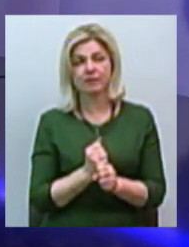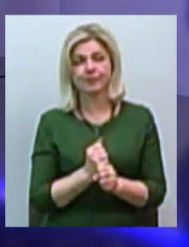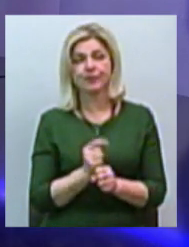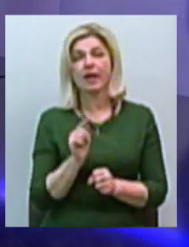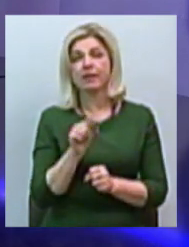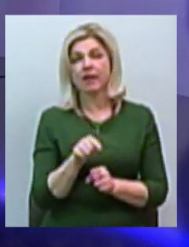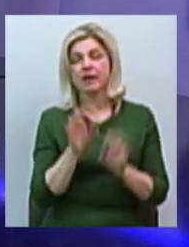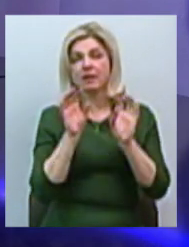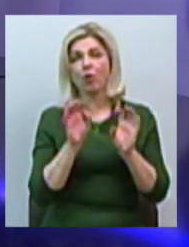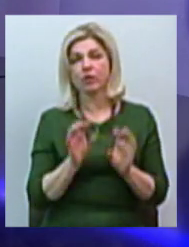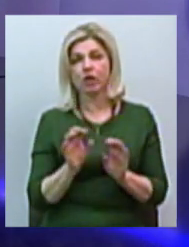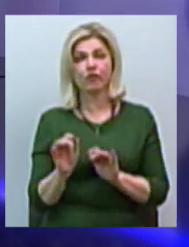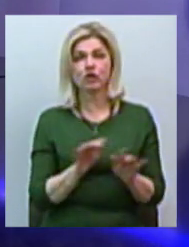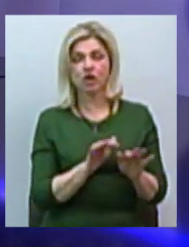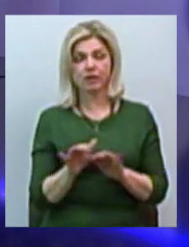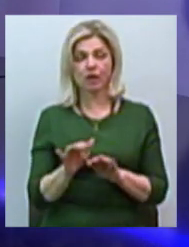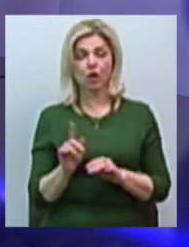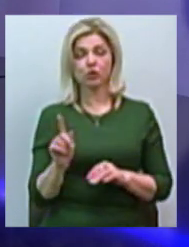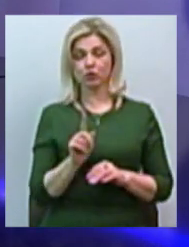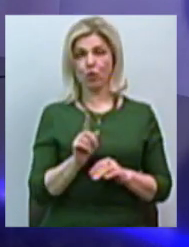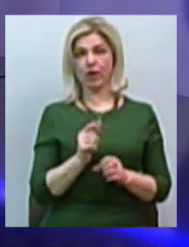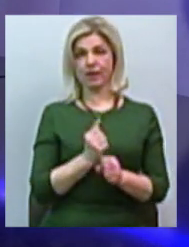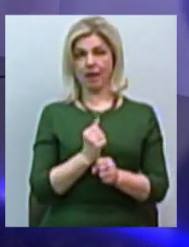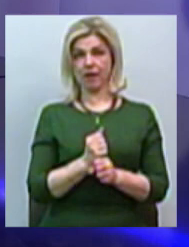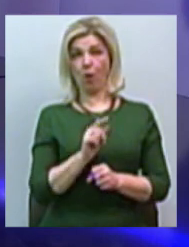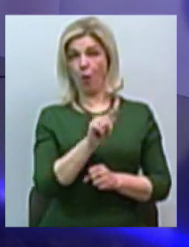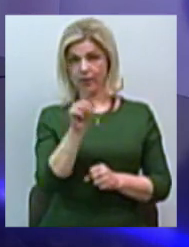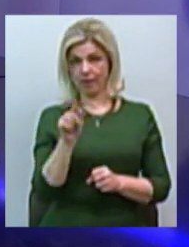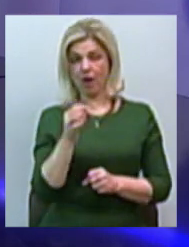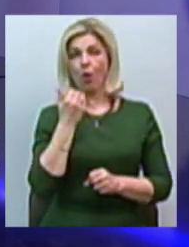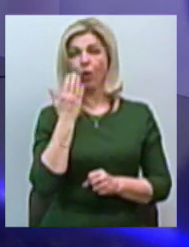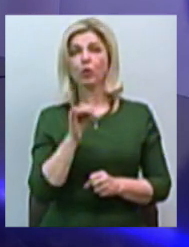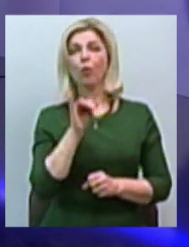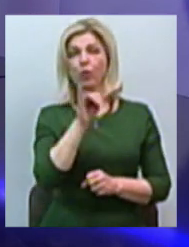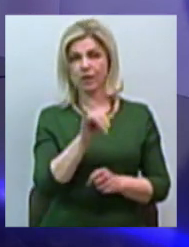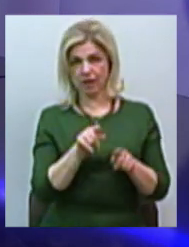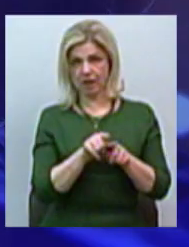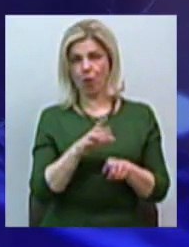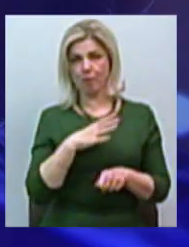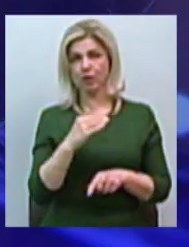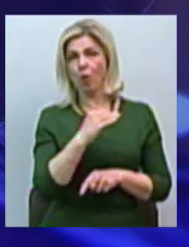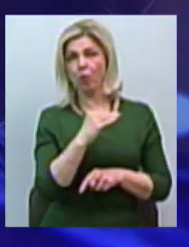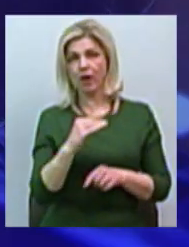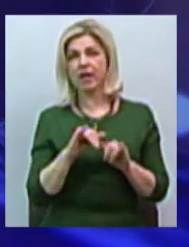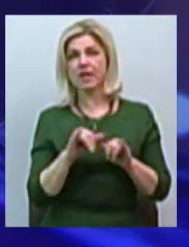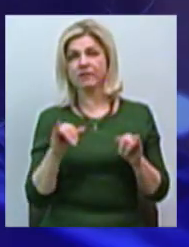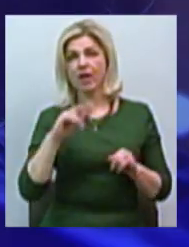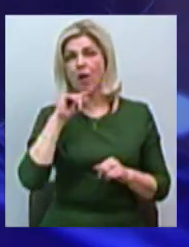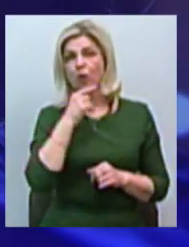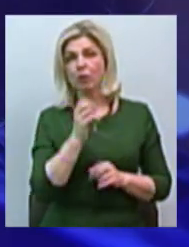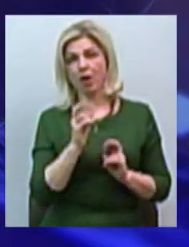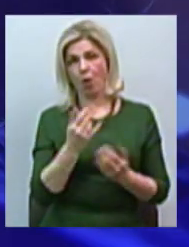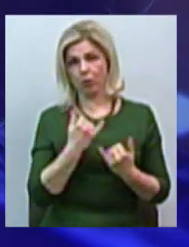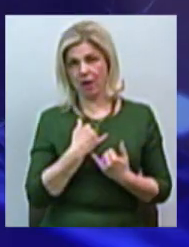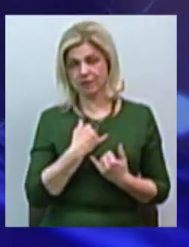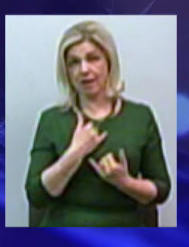законодателі якісь якісь движення, які робили вони, коли у них був такий рівень розвиття економіки, як у нас. А якщо